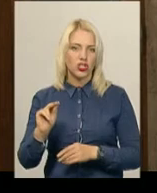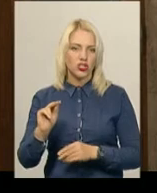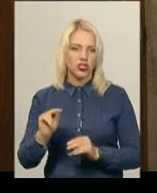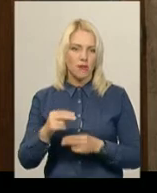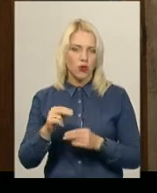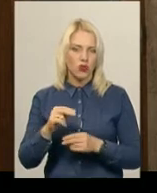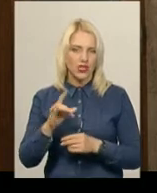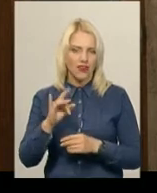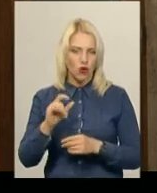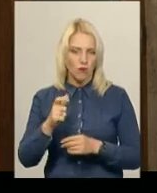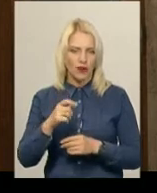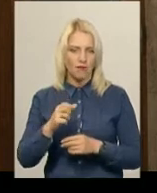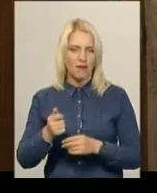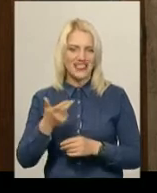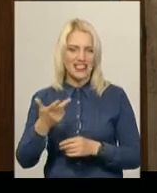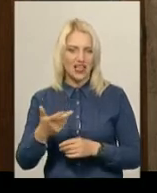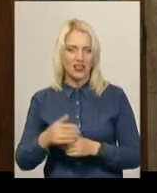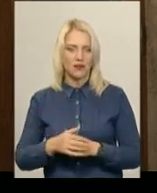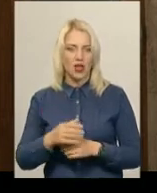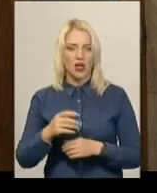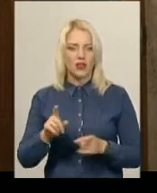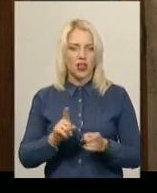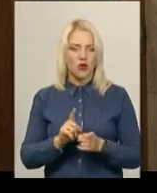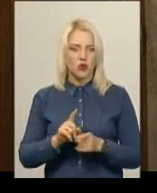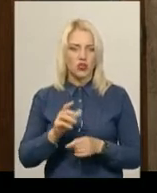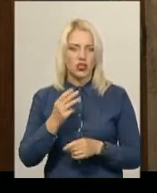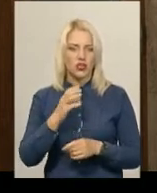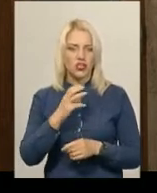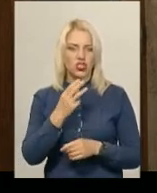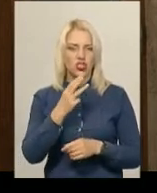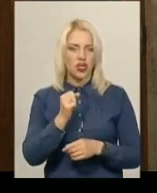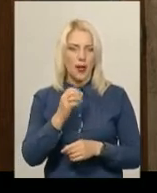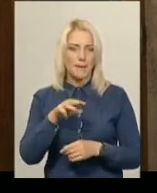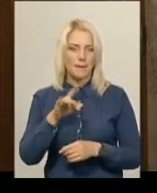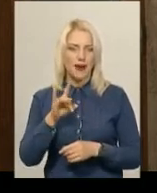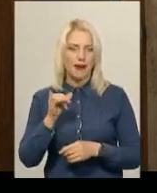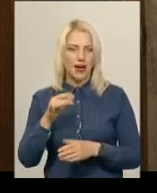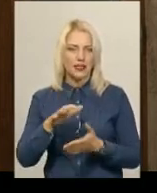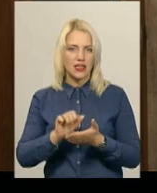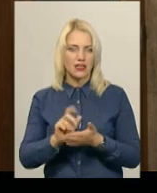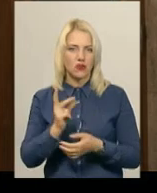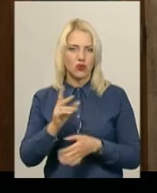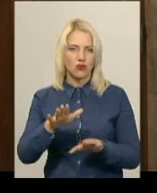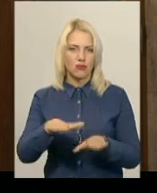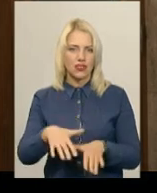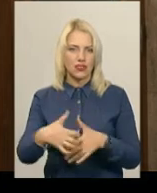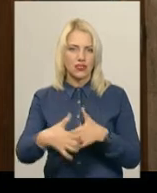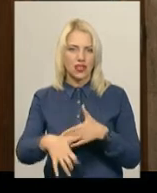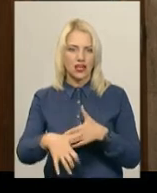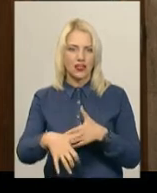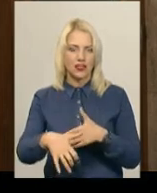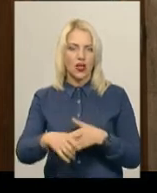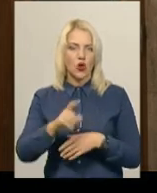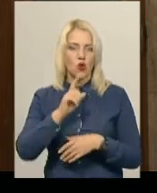представники Хмельницького спортивний клуб «Комбати». Також Андрій Шамрай друге місце зайняв серед